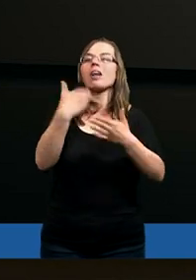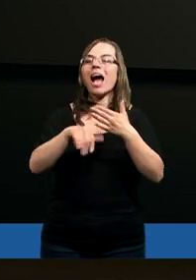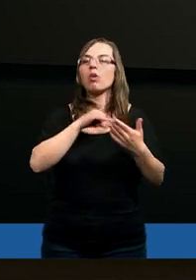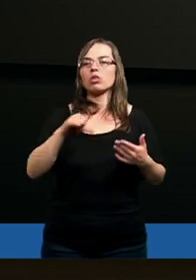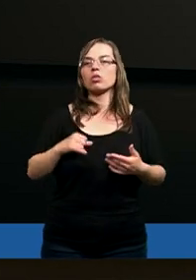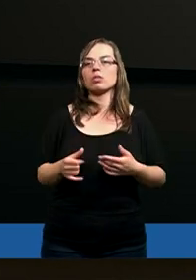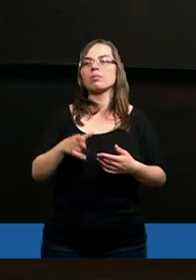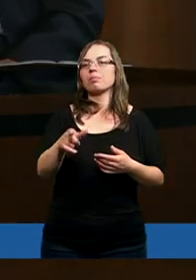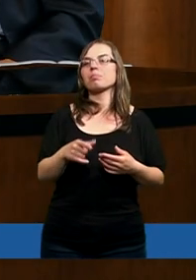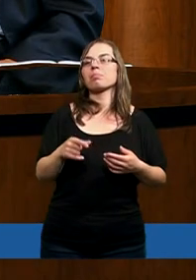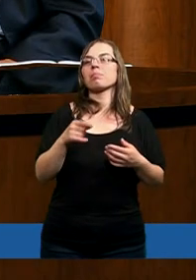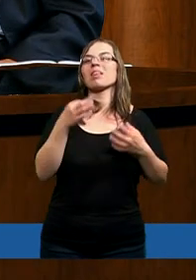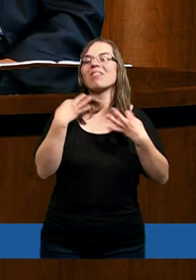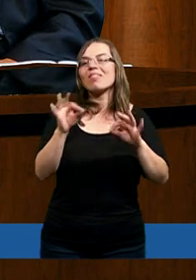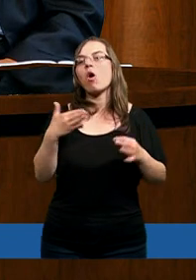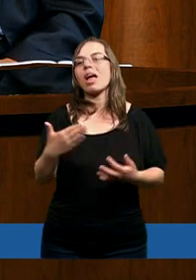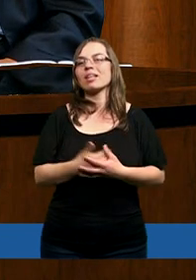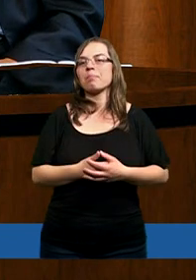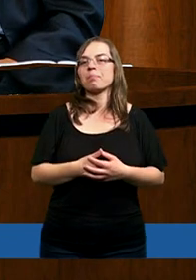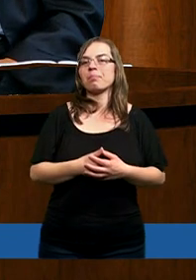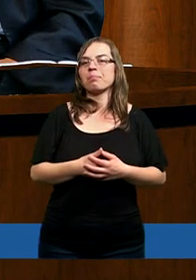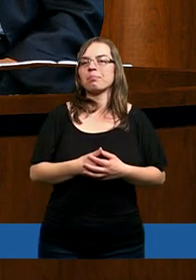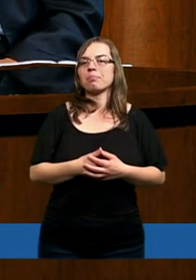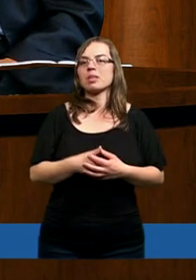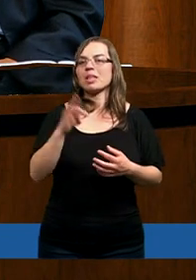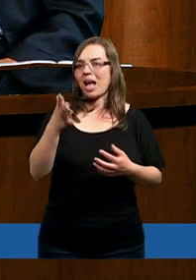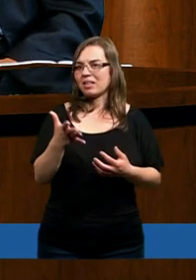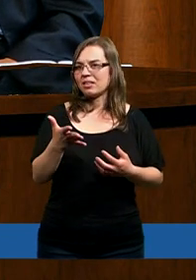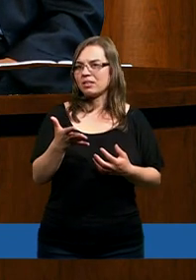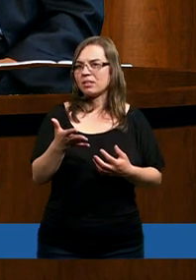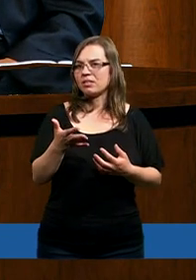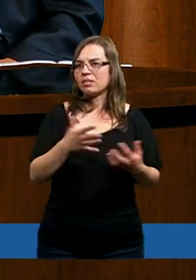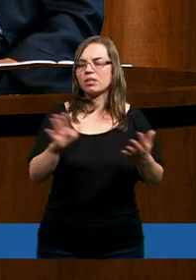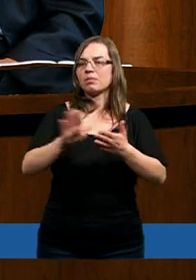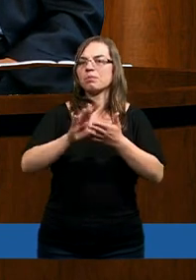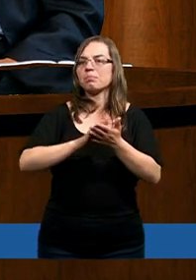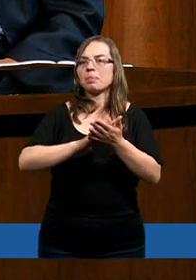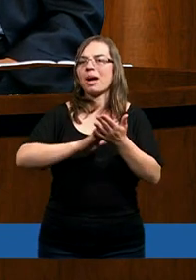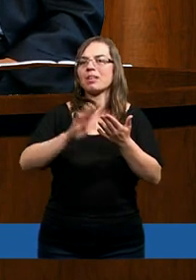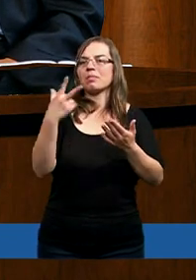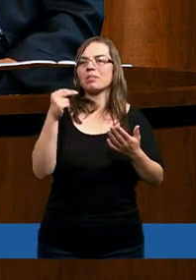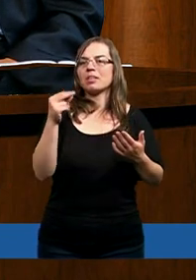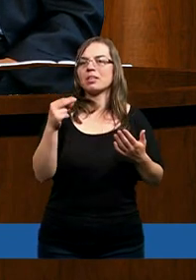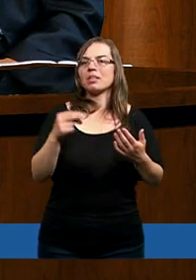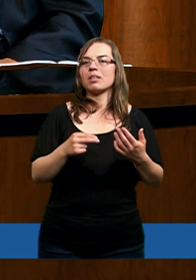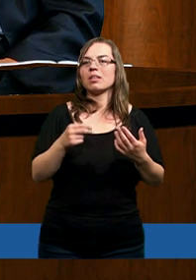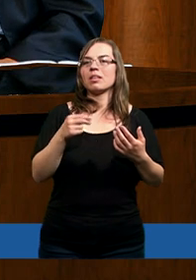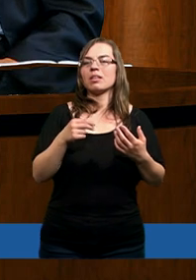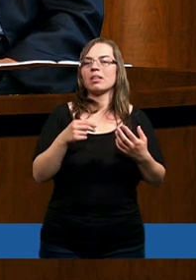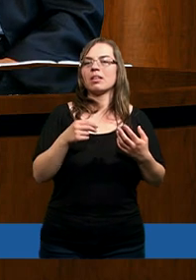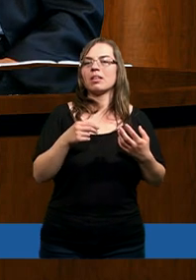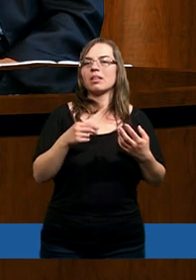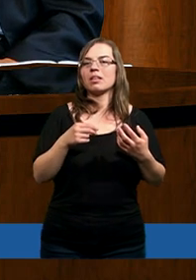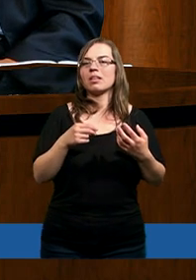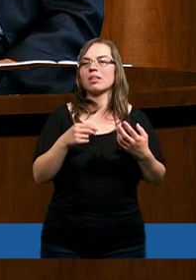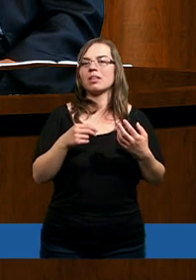życie Koracha? No właśnie, został zwalony. Tak? Znaczy, nie, przepraszam. Ziemia